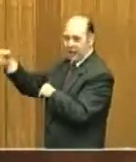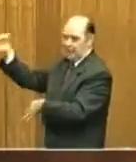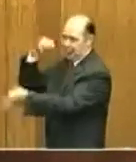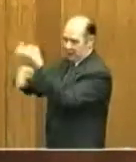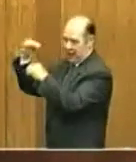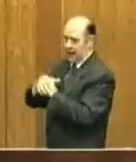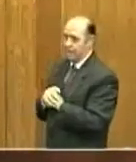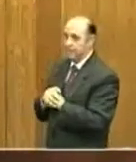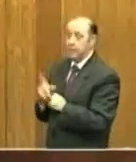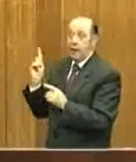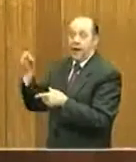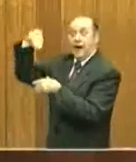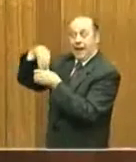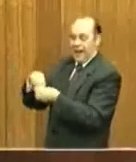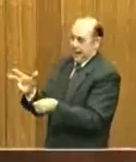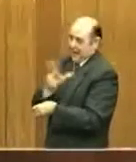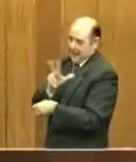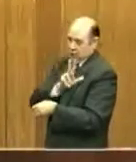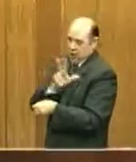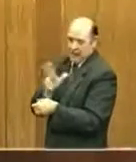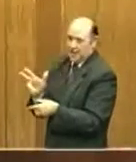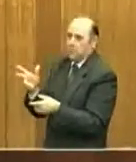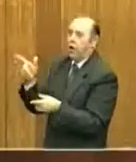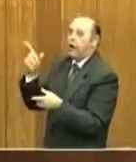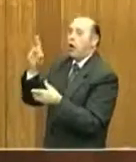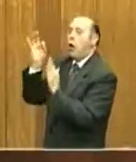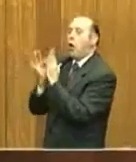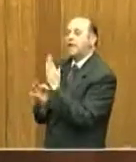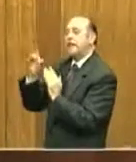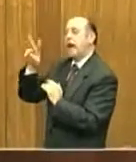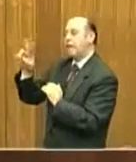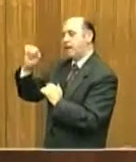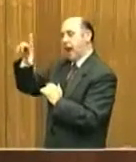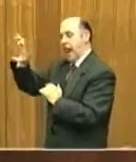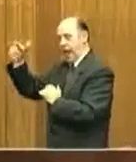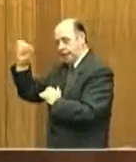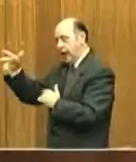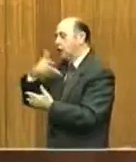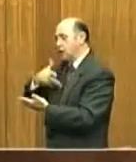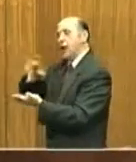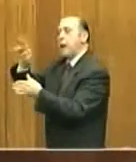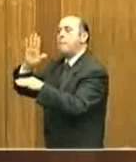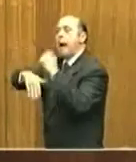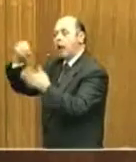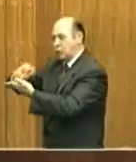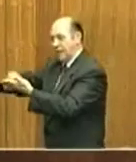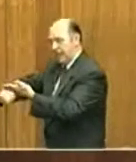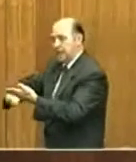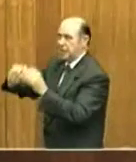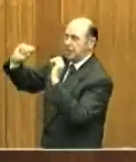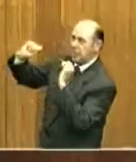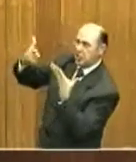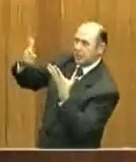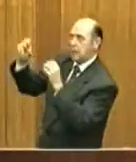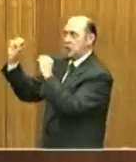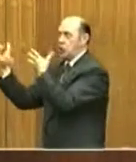Nel ricchissimo archivio dell'ordine alla Valletta, la maggior parte dei manoscritti e dei libri strampati tra il XVII e il XVIII